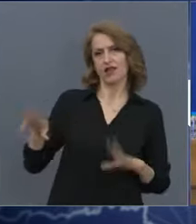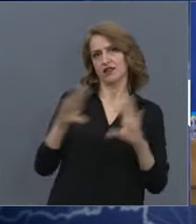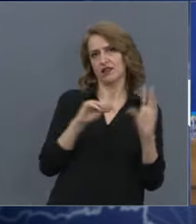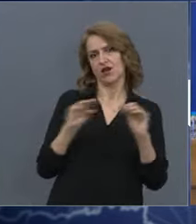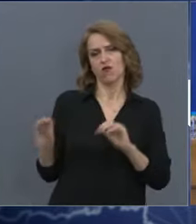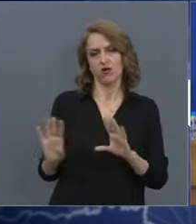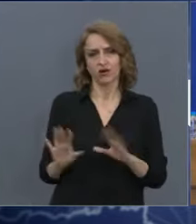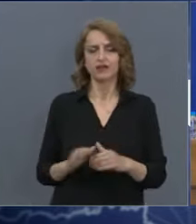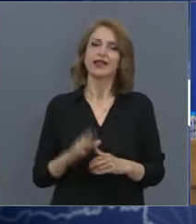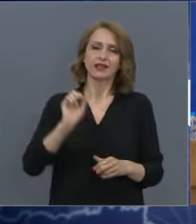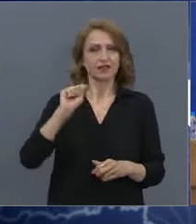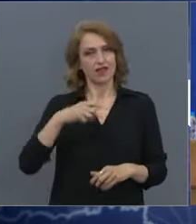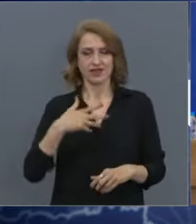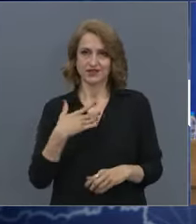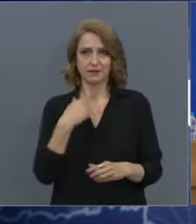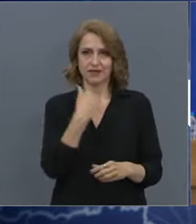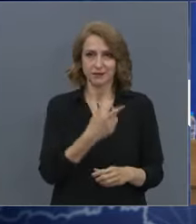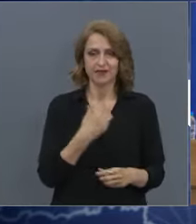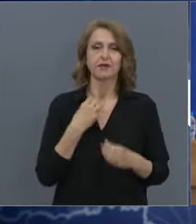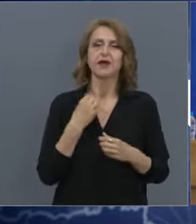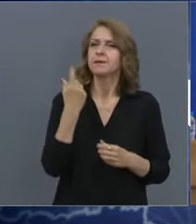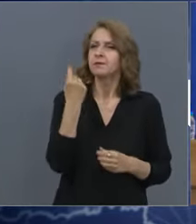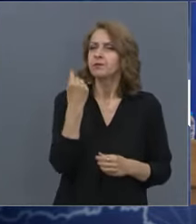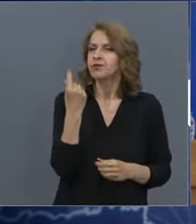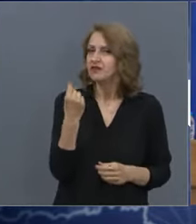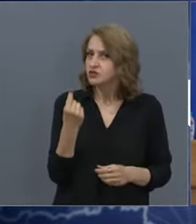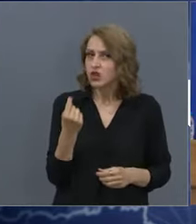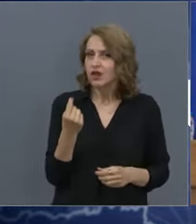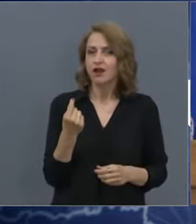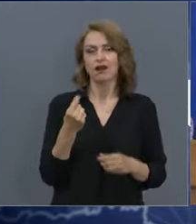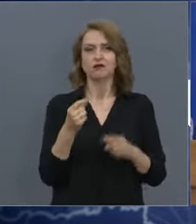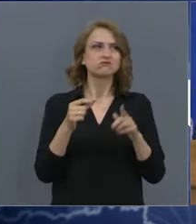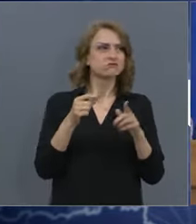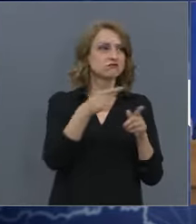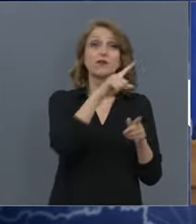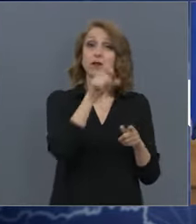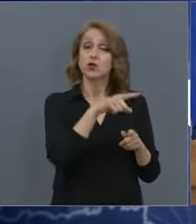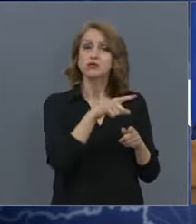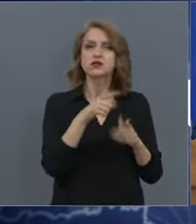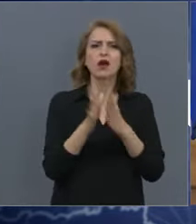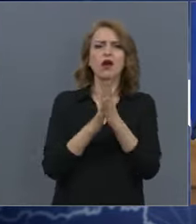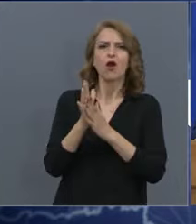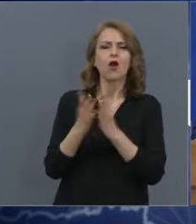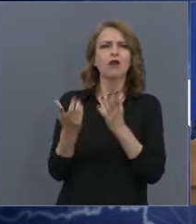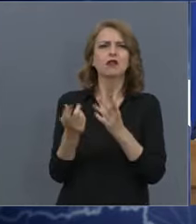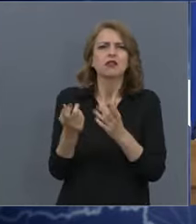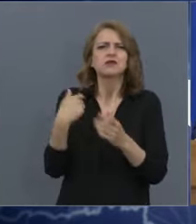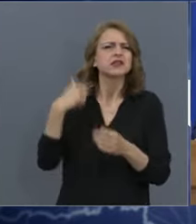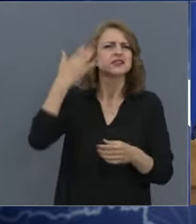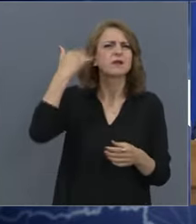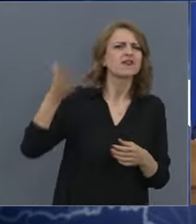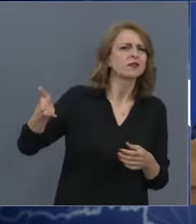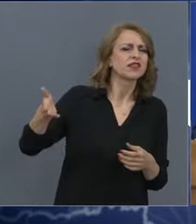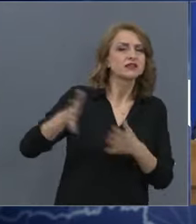непрекъснато и вчера включително, хора, които някак си възкръсват от небитието, забравили сме ги,